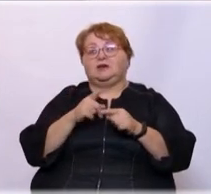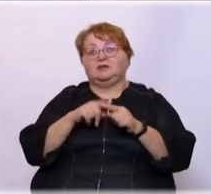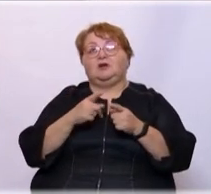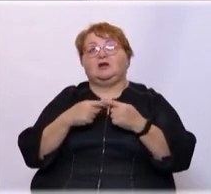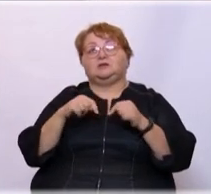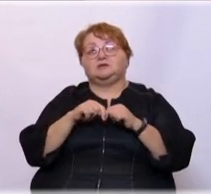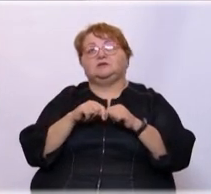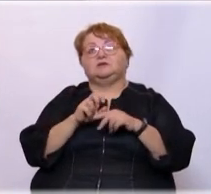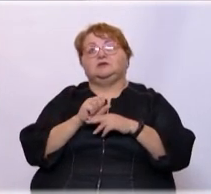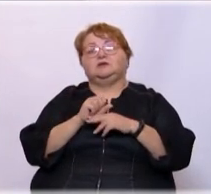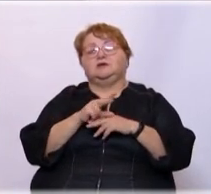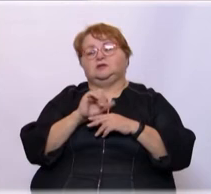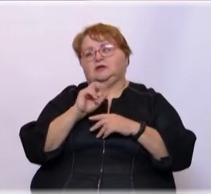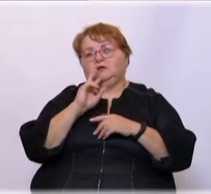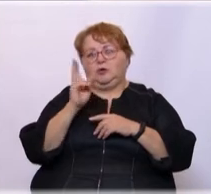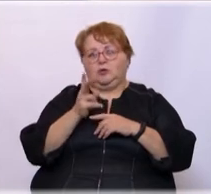дискуссировали на два года.